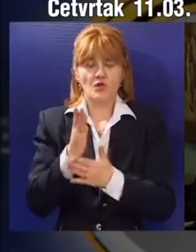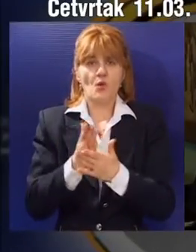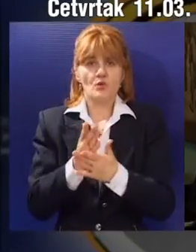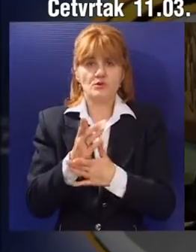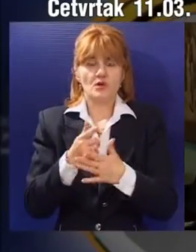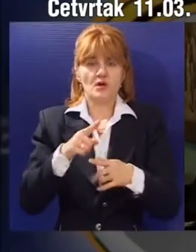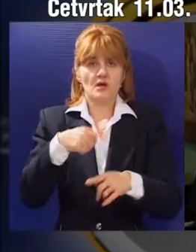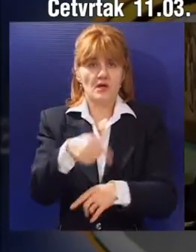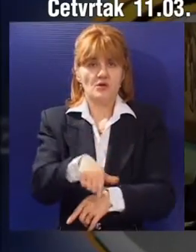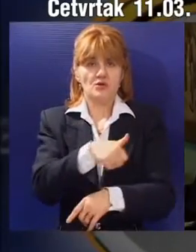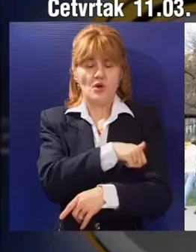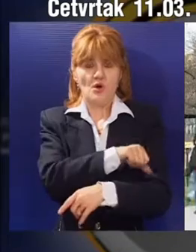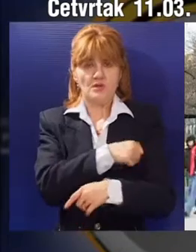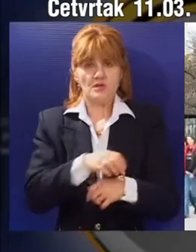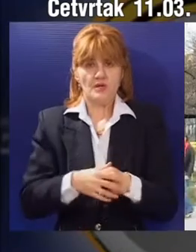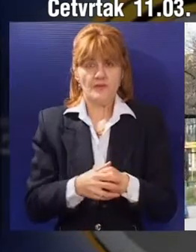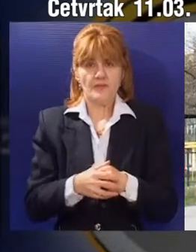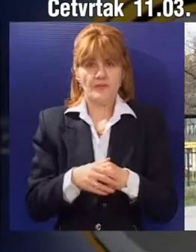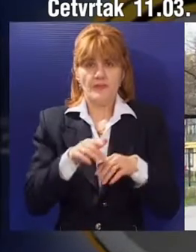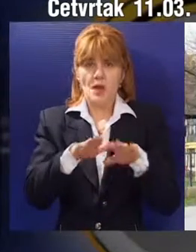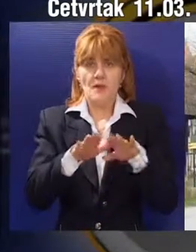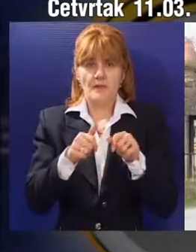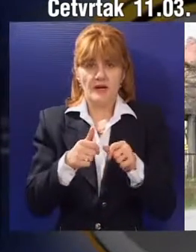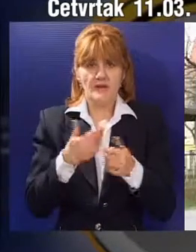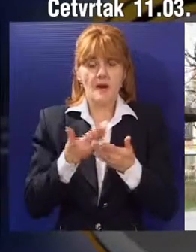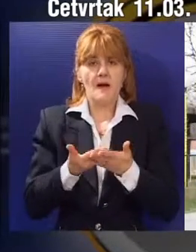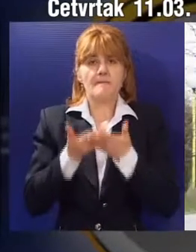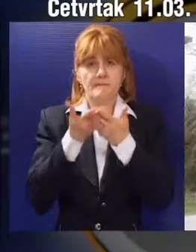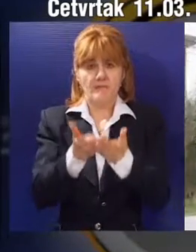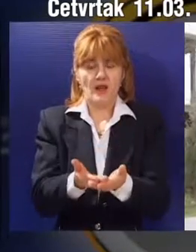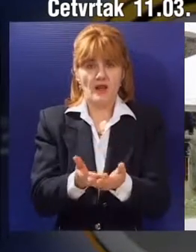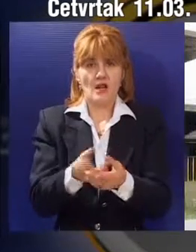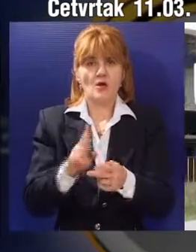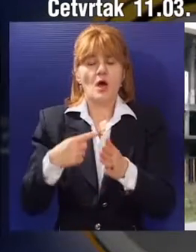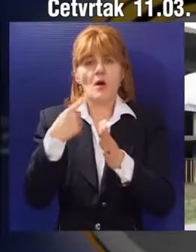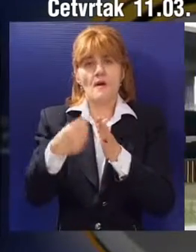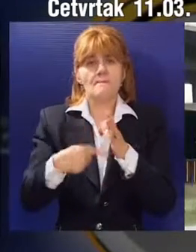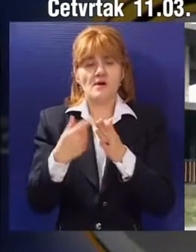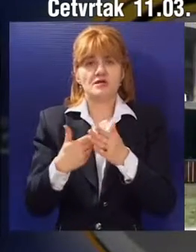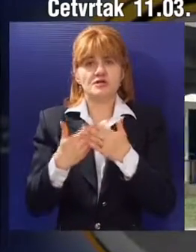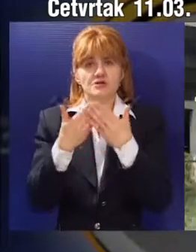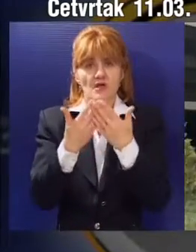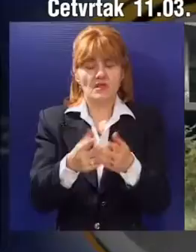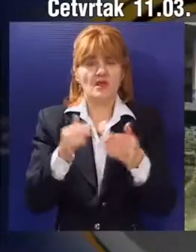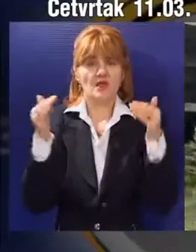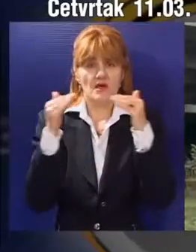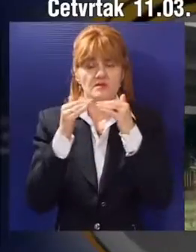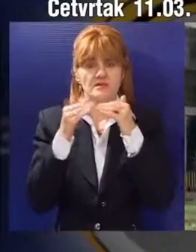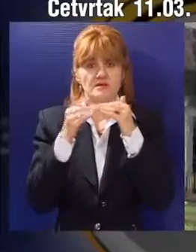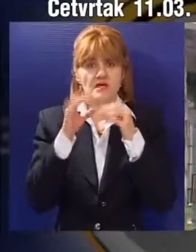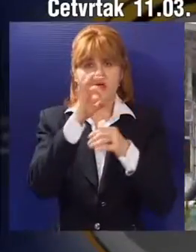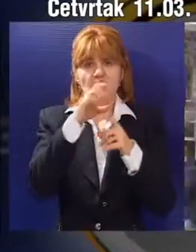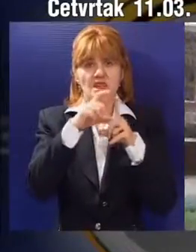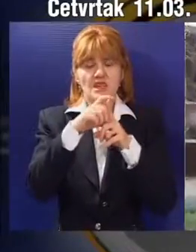usluge u toku 2010. Gradsko već je usvojilo predlog da je rešenje o davanju ovlašćenja za potpisivanje sudskog poravljanja